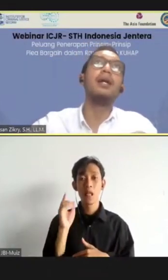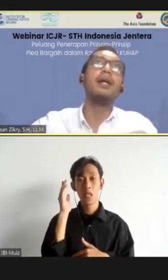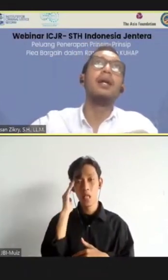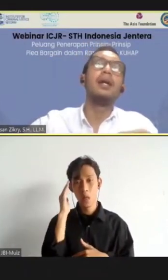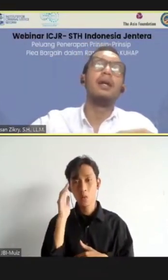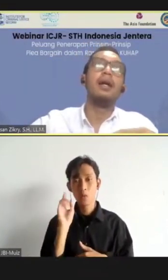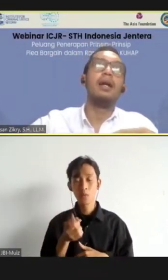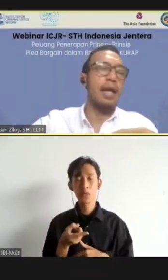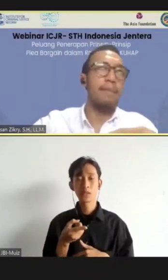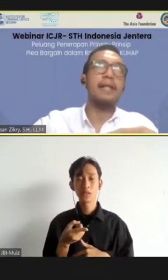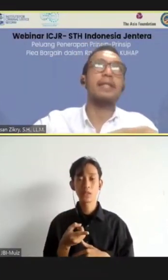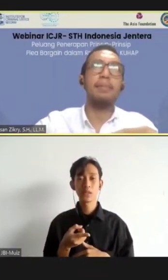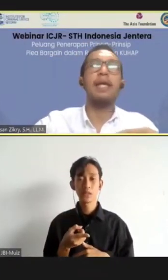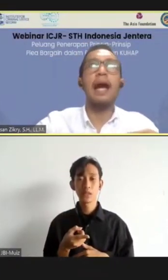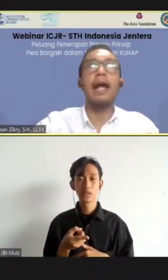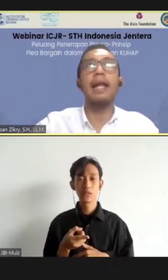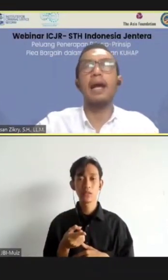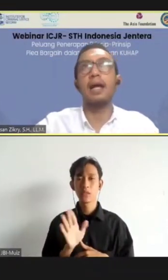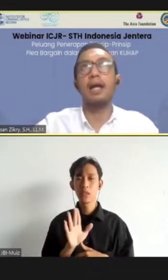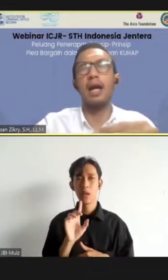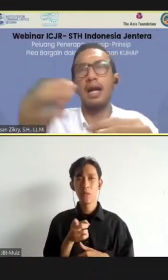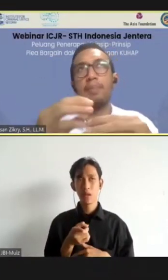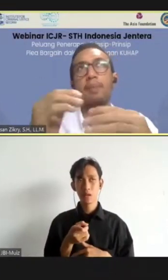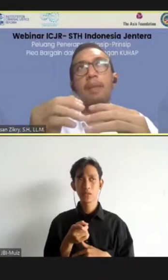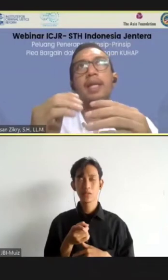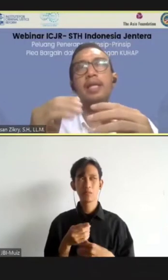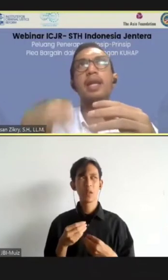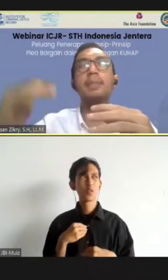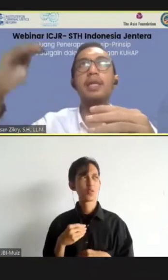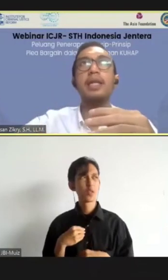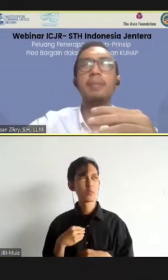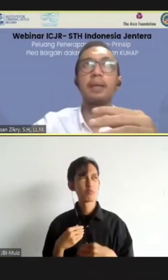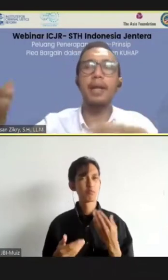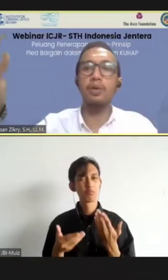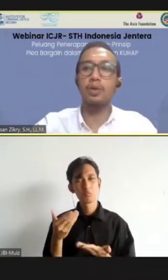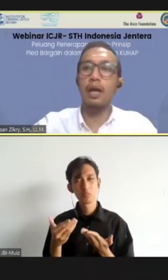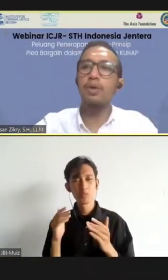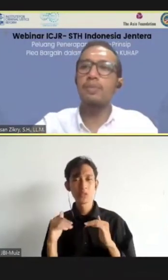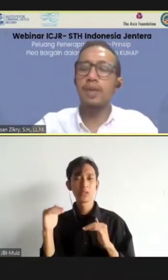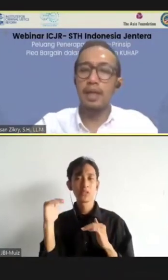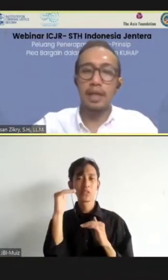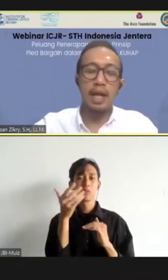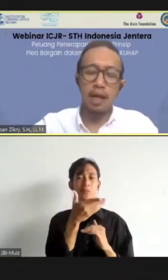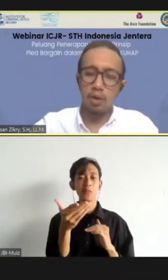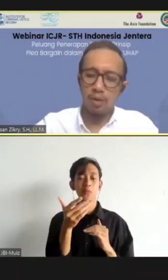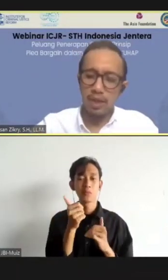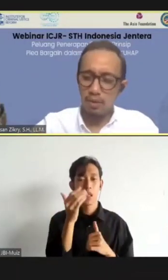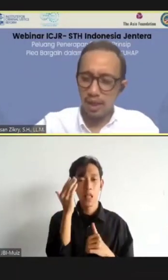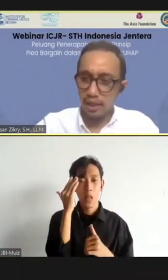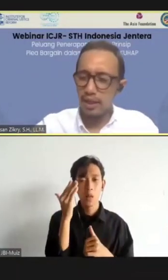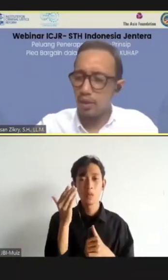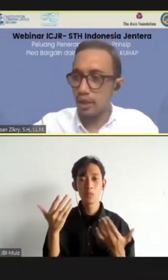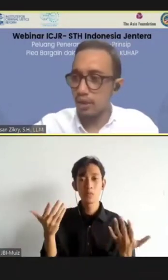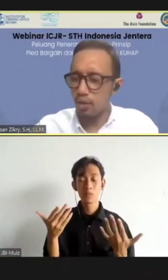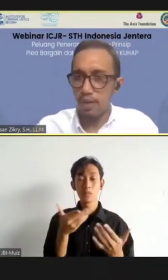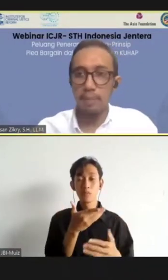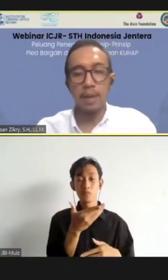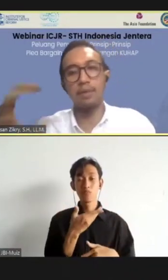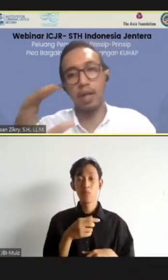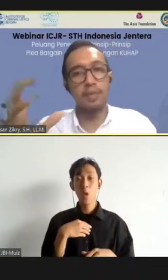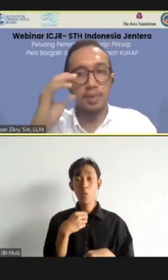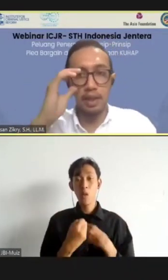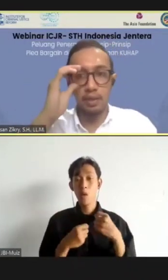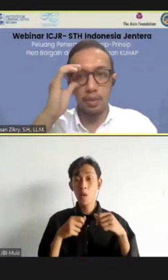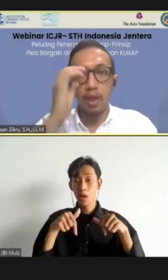-kira, nggak pasti, tapi ya adalah, probability-nya lebih tinggi bagi mereka untuk tahu, kira-kira kalau gue melakukan ini, gue akan dihukum